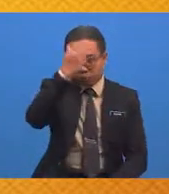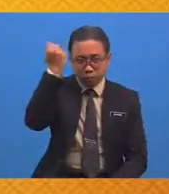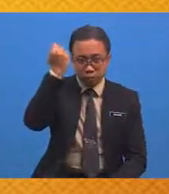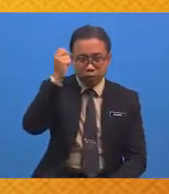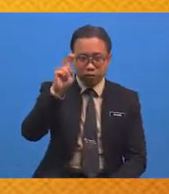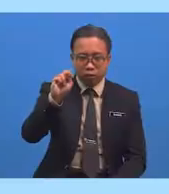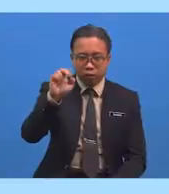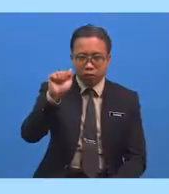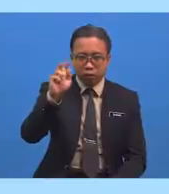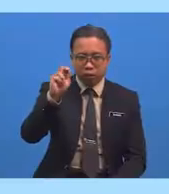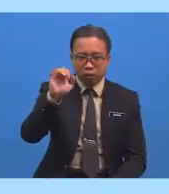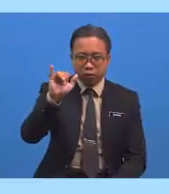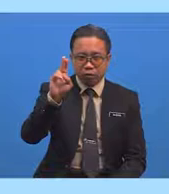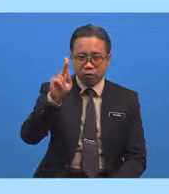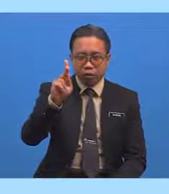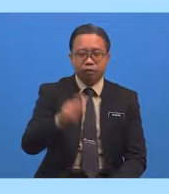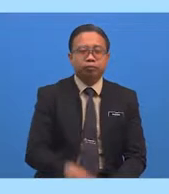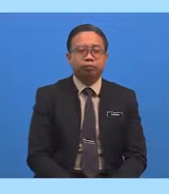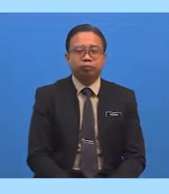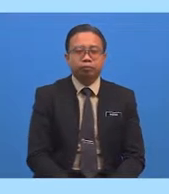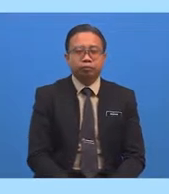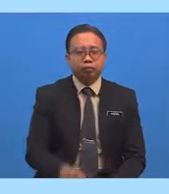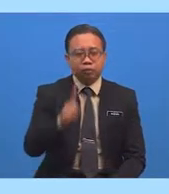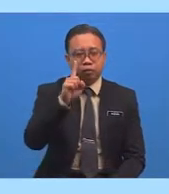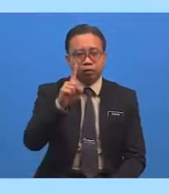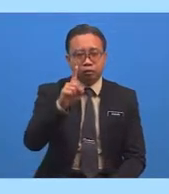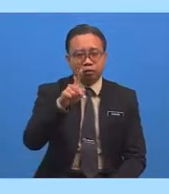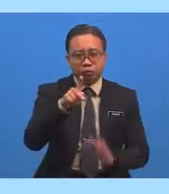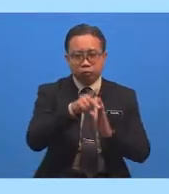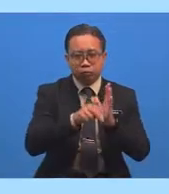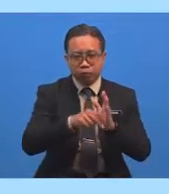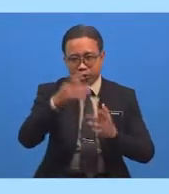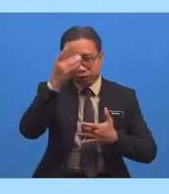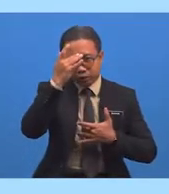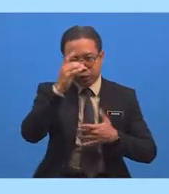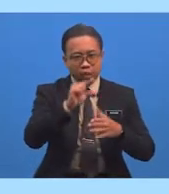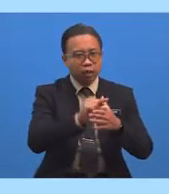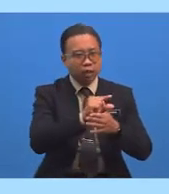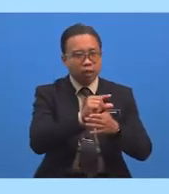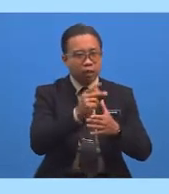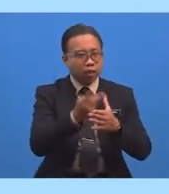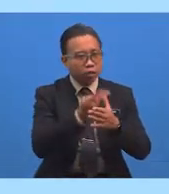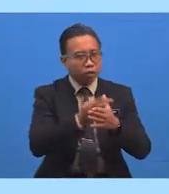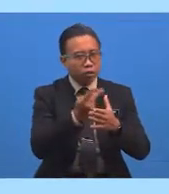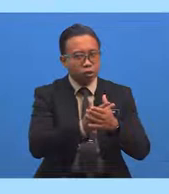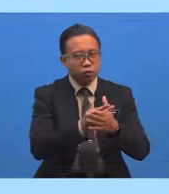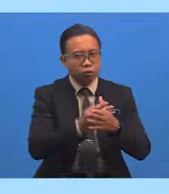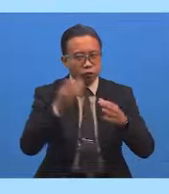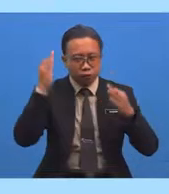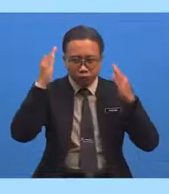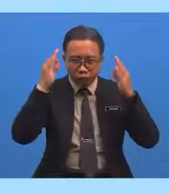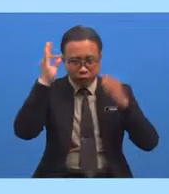Nyanyu Ialah Satu Penyakit Yang Mengganggu Kewarasan Fikiran